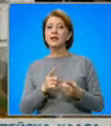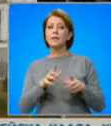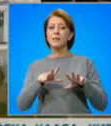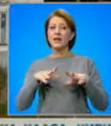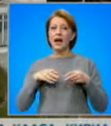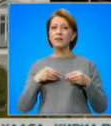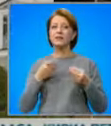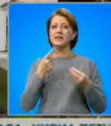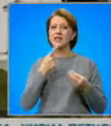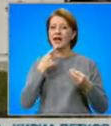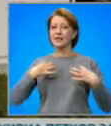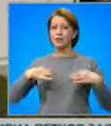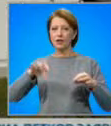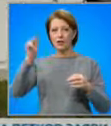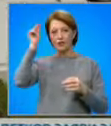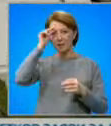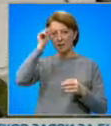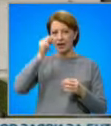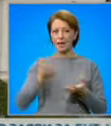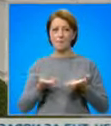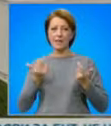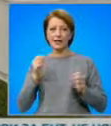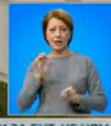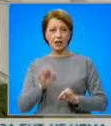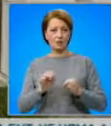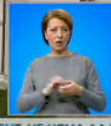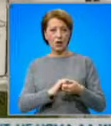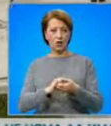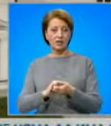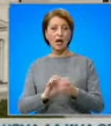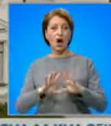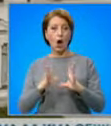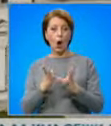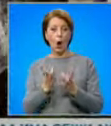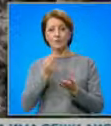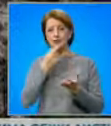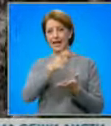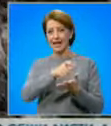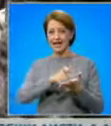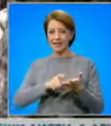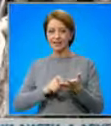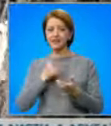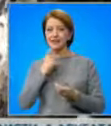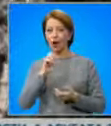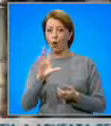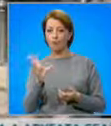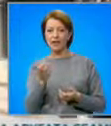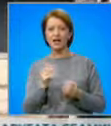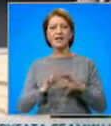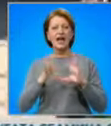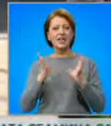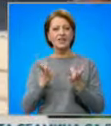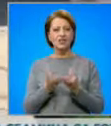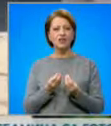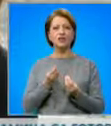протъгнатата ръка на демократична България за предизбо на коалиции и общи листи и на Изправи СБГ ни идваме за обединение на всички формации